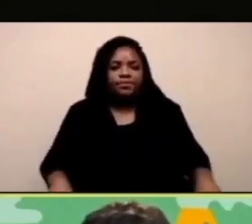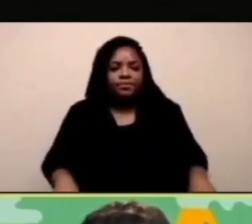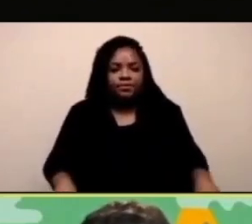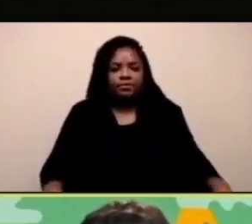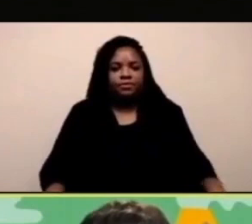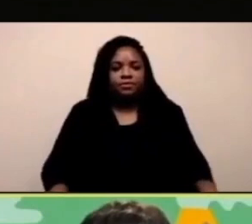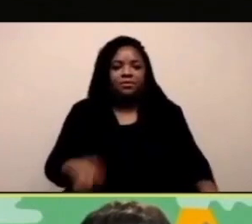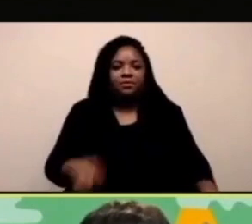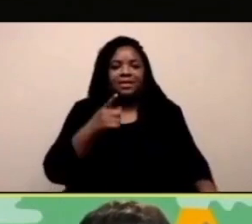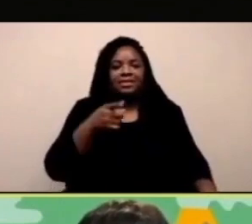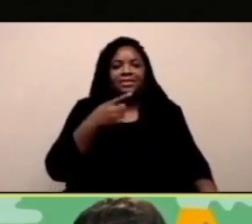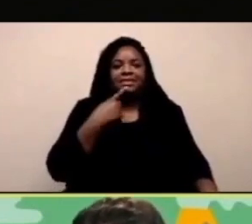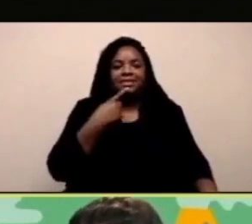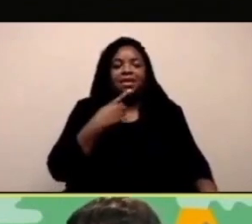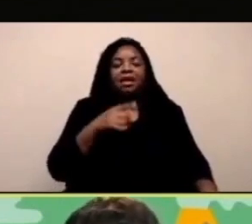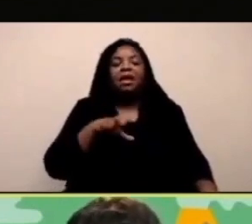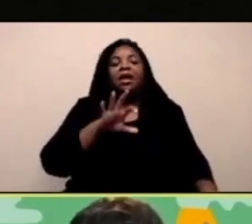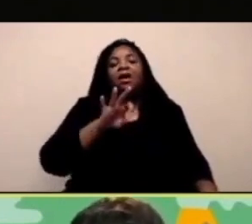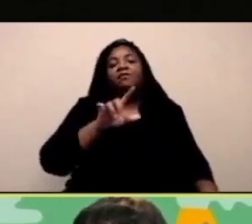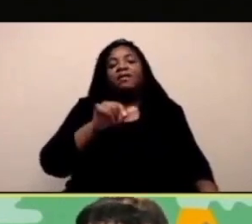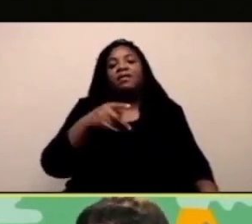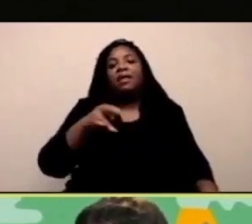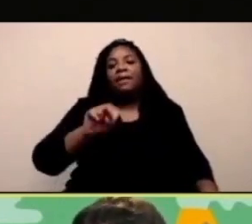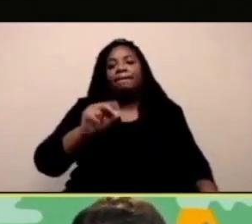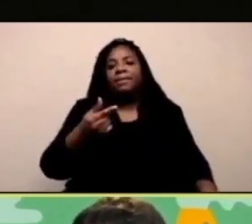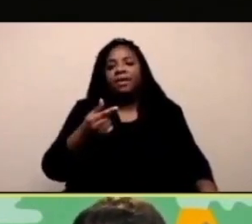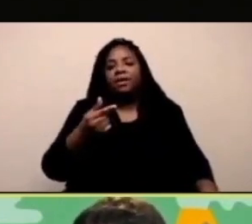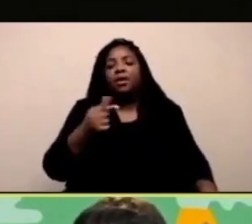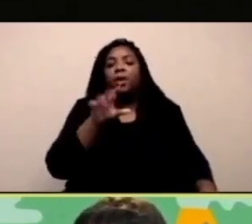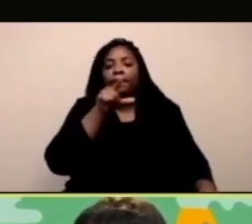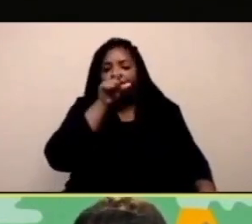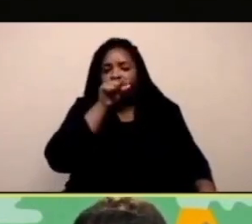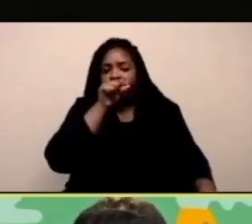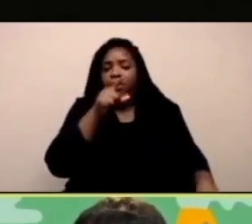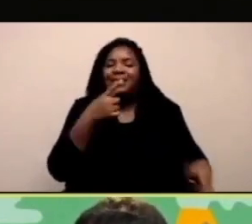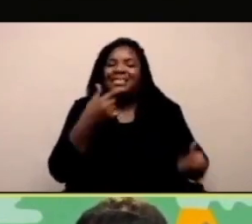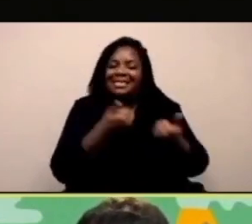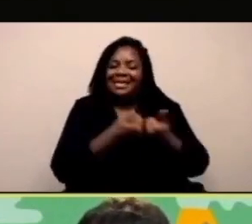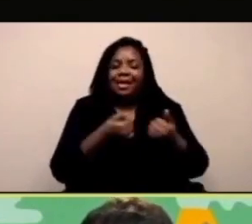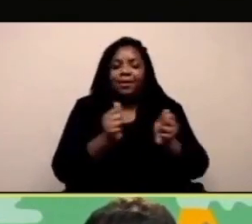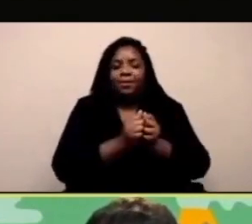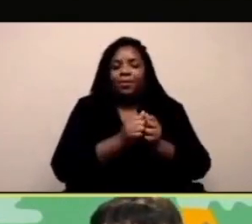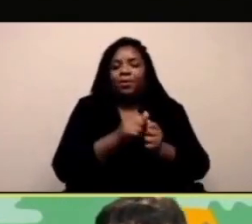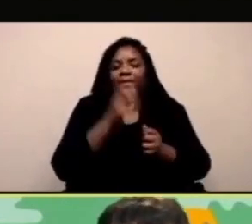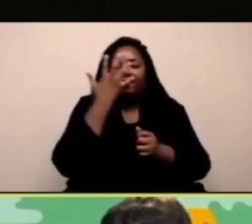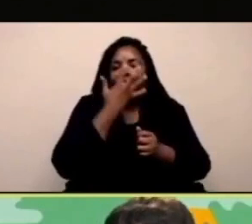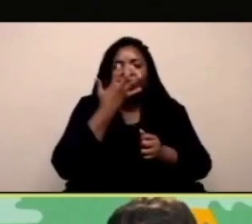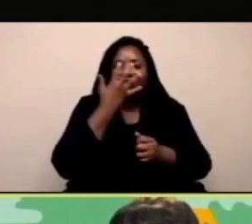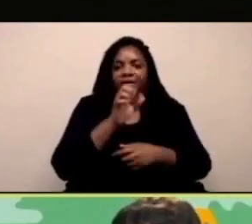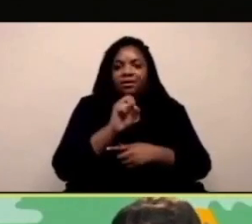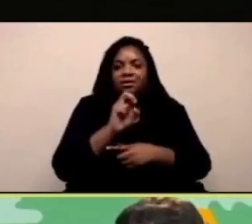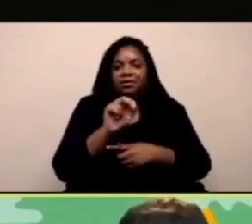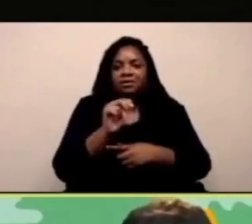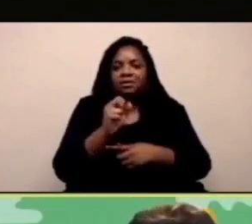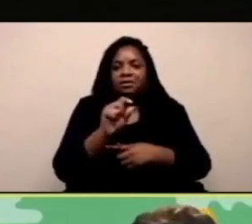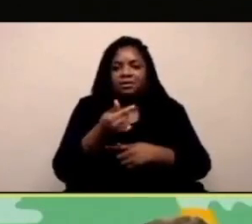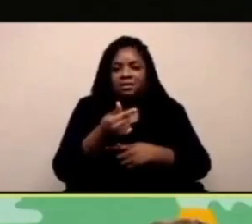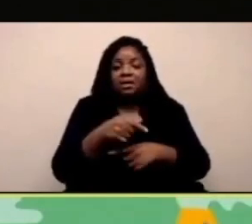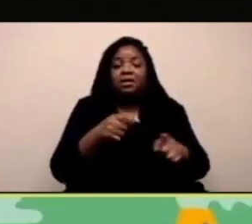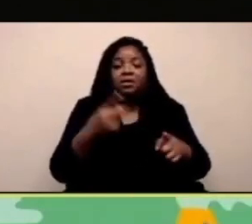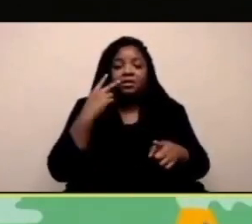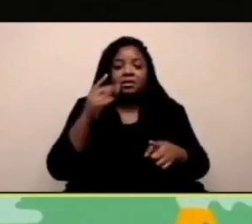rimane il prossimo prevestimento, vedo? quindi possiamo farlo con qualsiasi cosa questo si chiama Flagging Bird